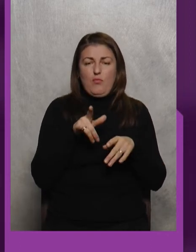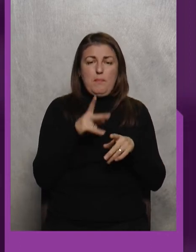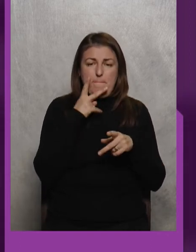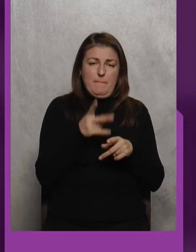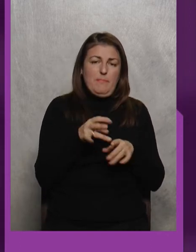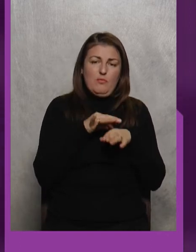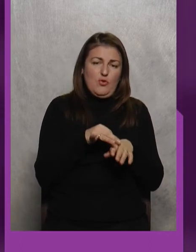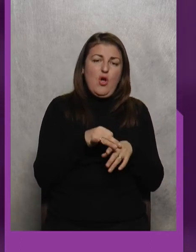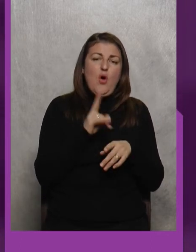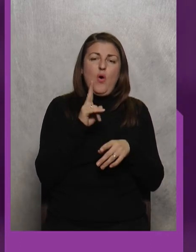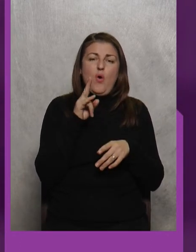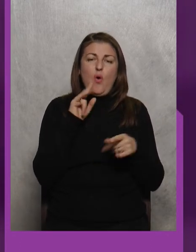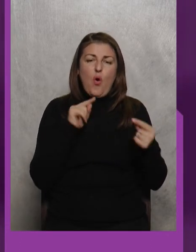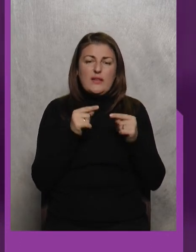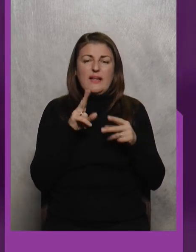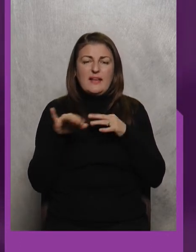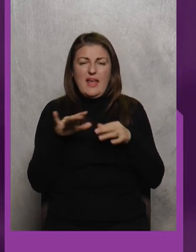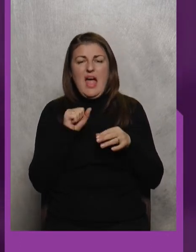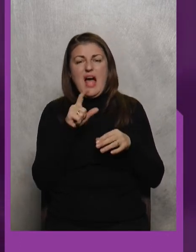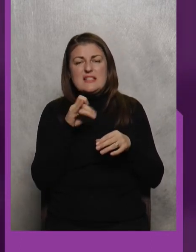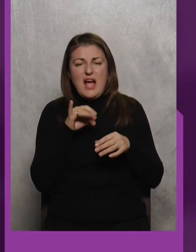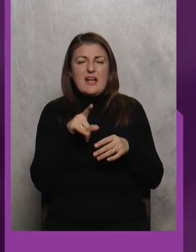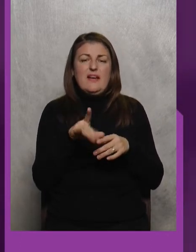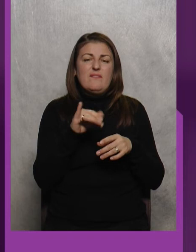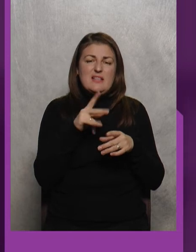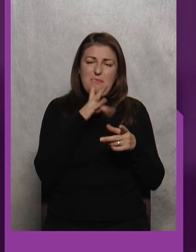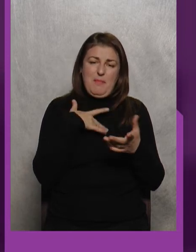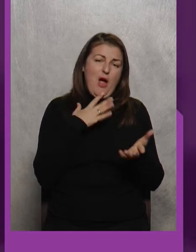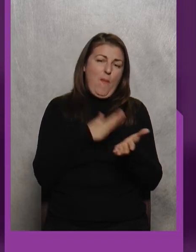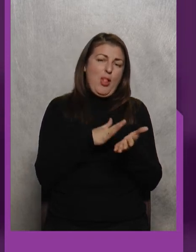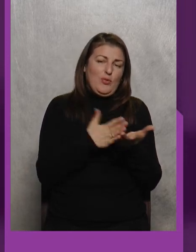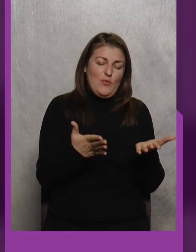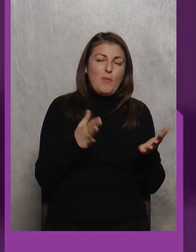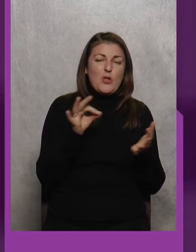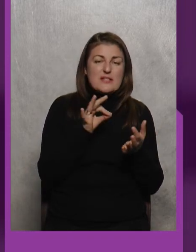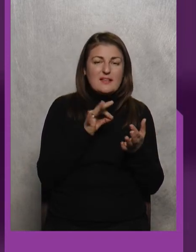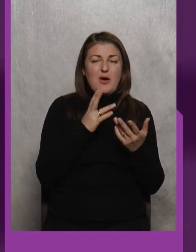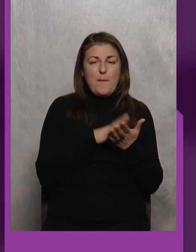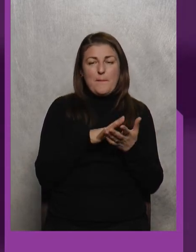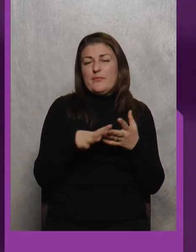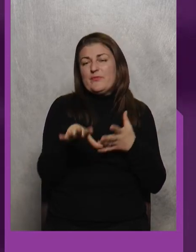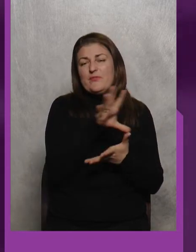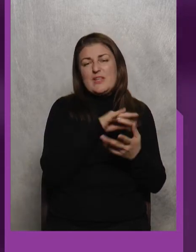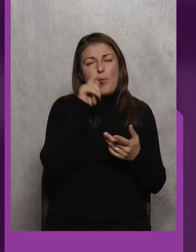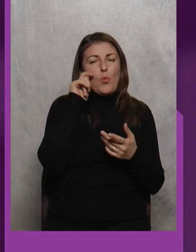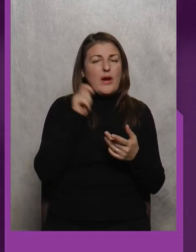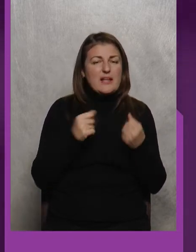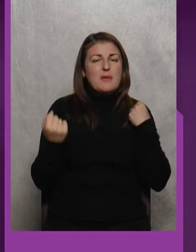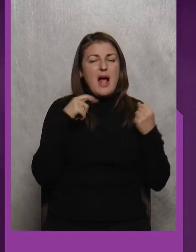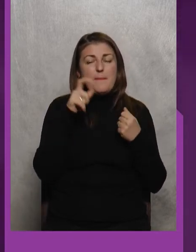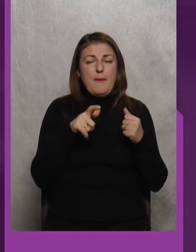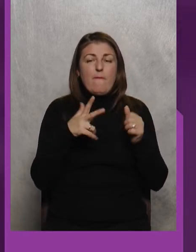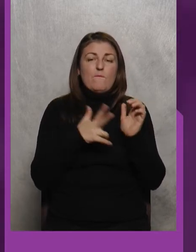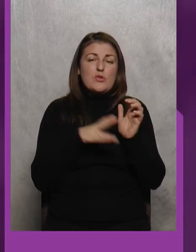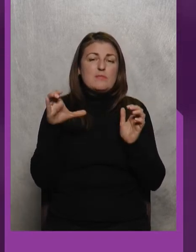О, і контрдіє в Азарі І ми аплодуємо, так, пане Олександре? Аплодуємо усім українським атлетам 8